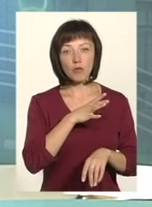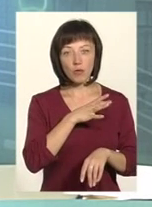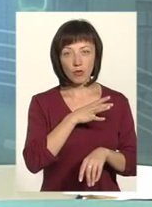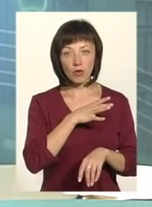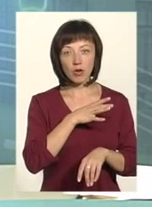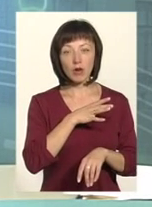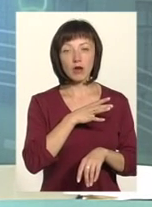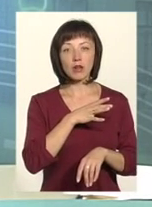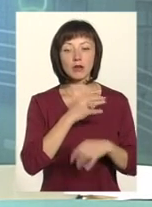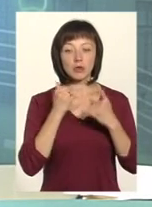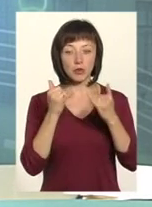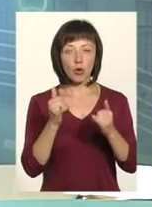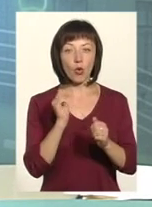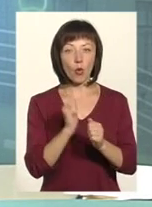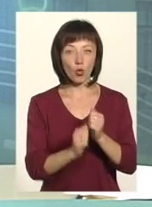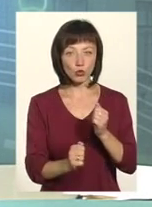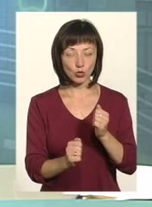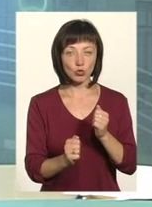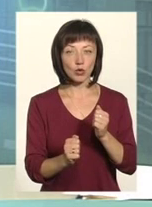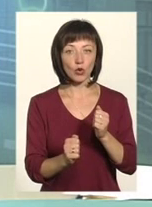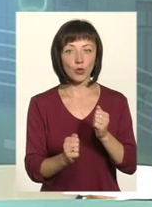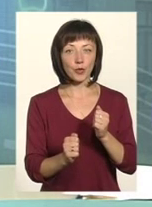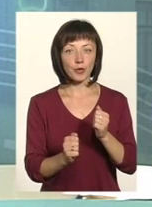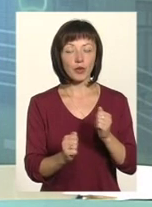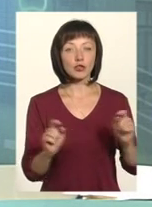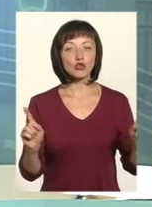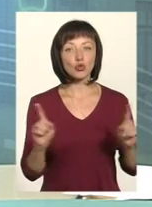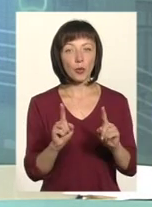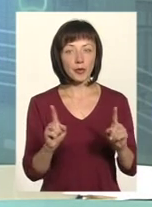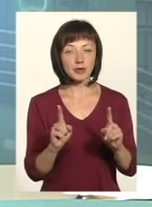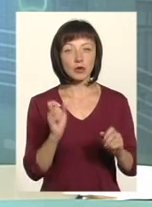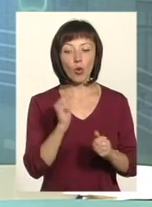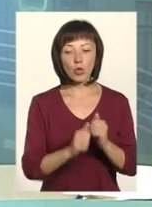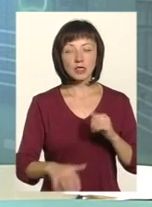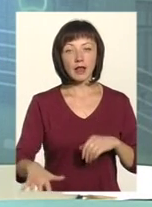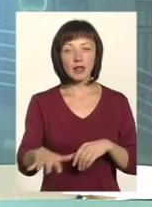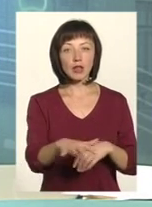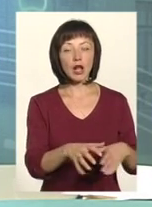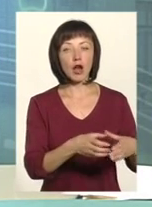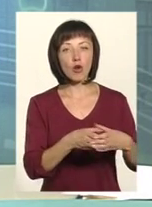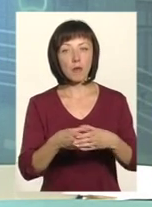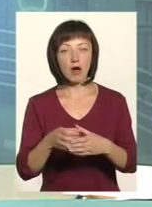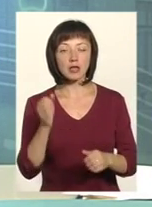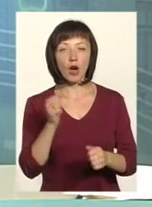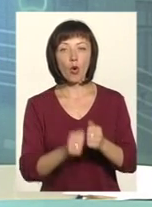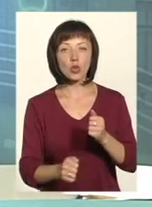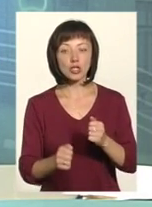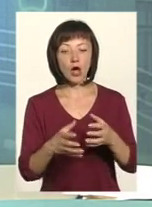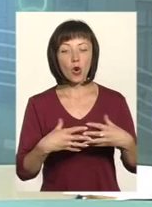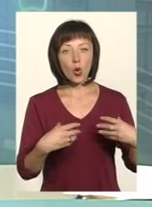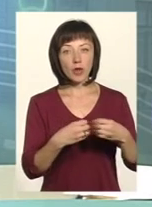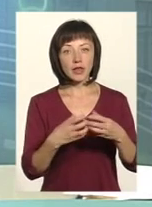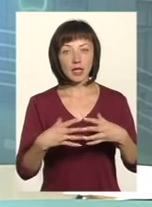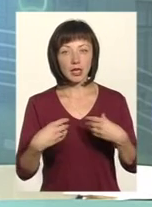в гарному значенні цього слова, аби кожна територіальна громада, кожна родина,